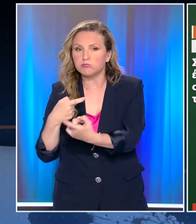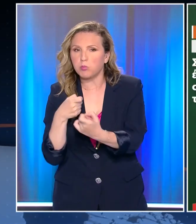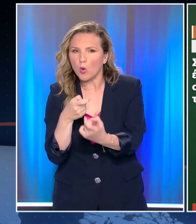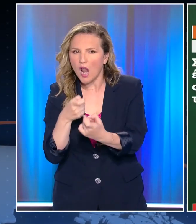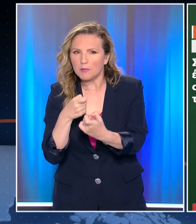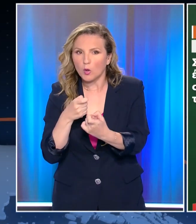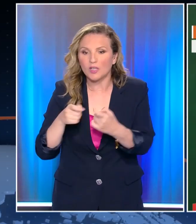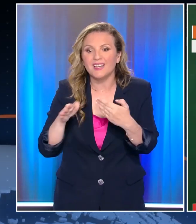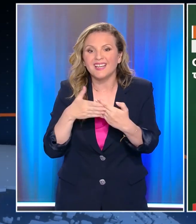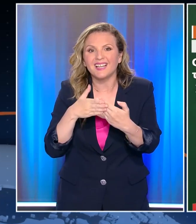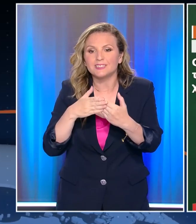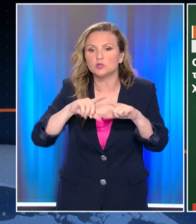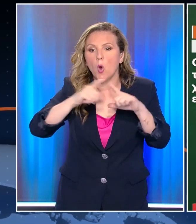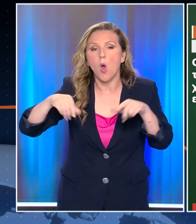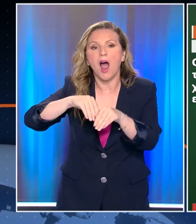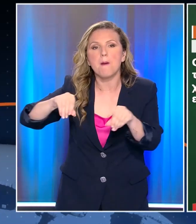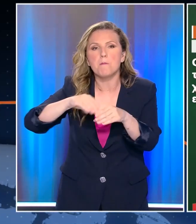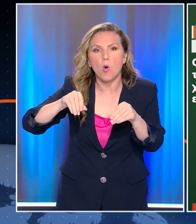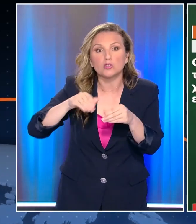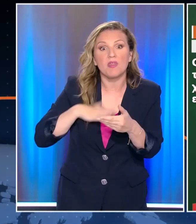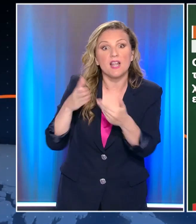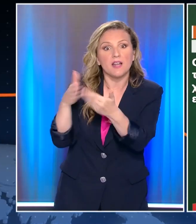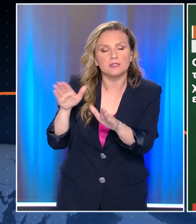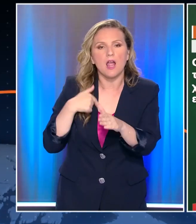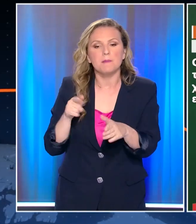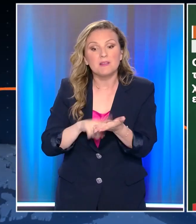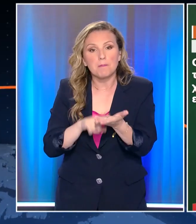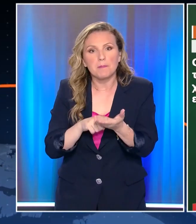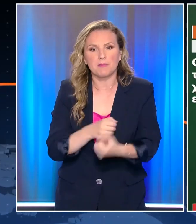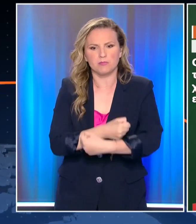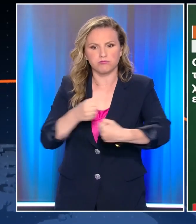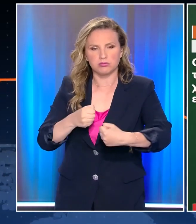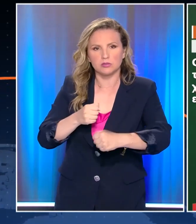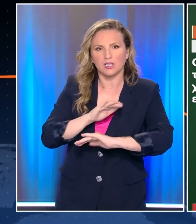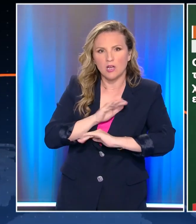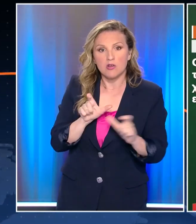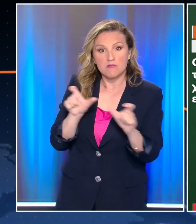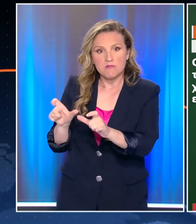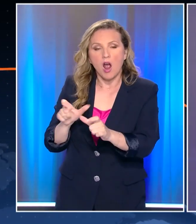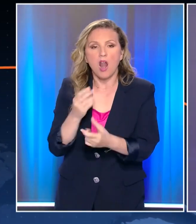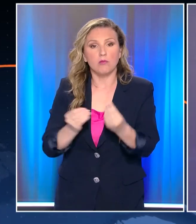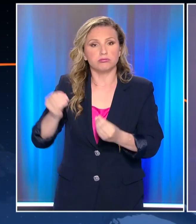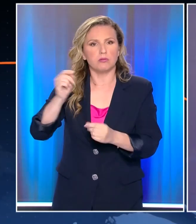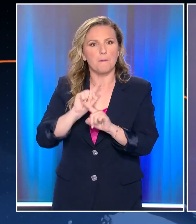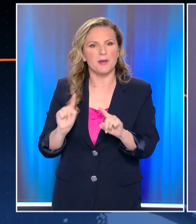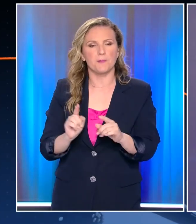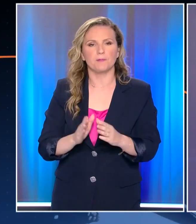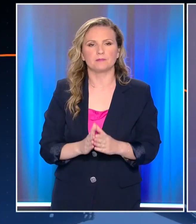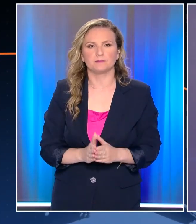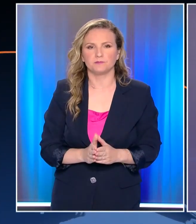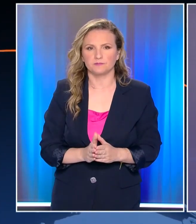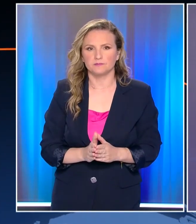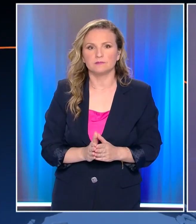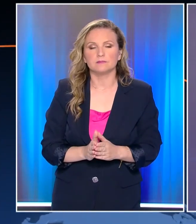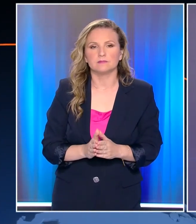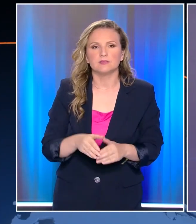περίκληστη περιοχή της Αμοχώστου. Οφείλουμε να ενισχύουμε την αποτριπτική μας δύναμη χωρίς την πανοκρουσία της εσωτερικής κατανάλωσης. Συναγερμός έχει